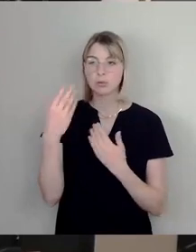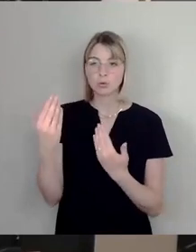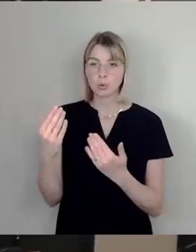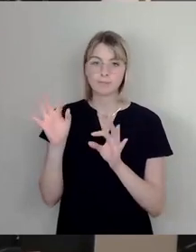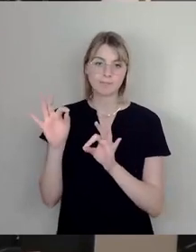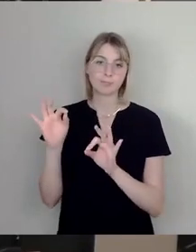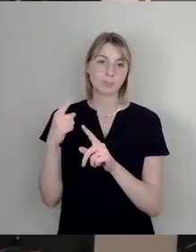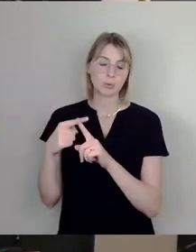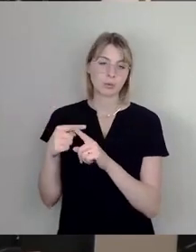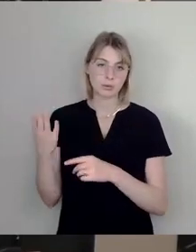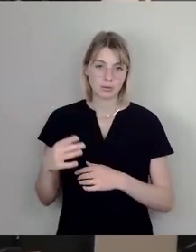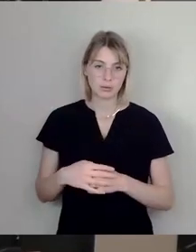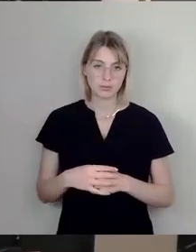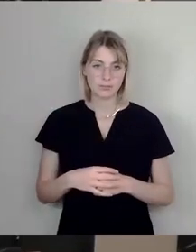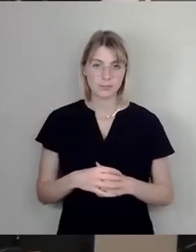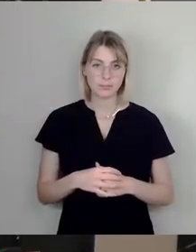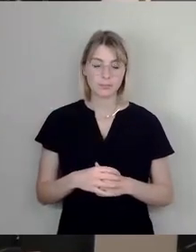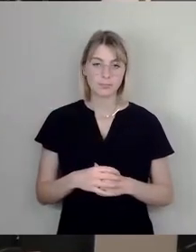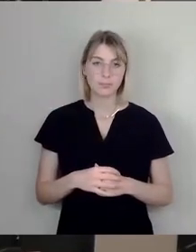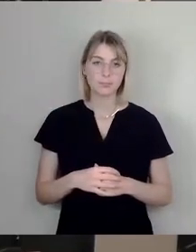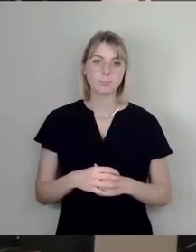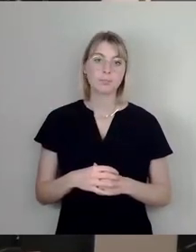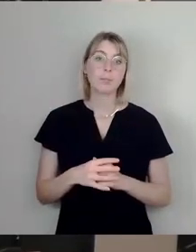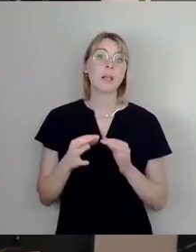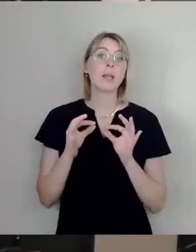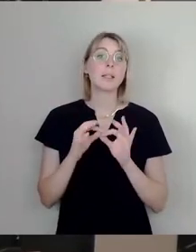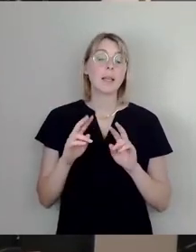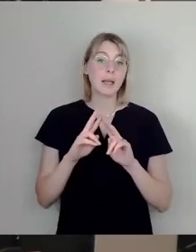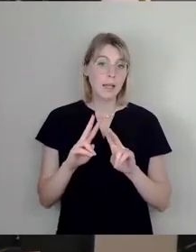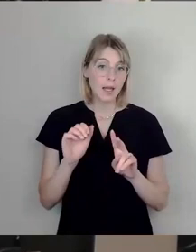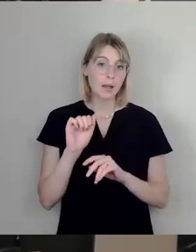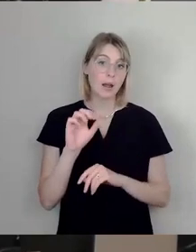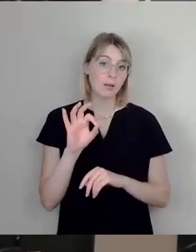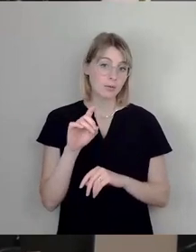Ja, Sie als AfD, haben Sie ja gerade wieder gesagt,